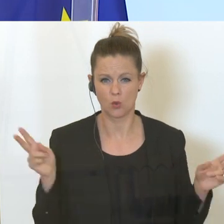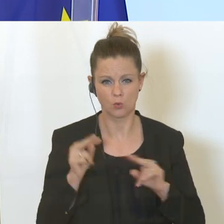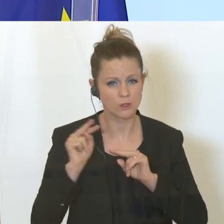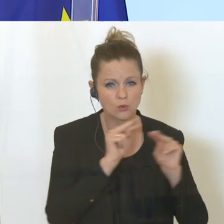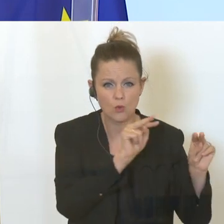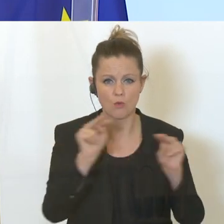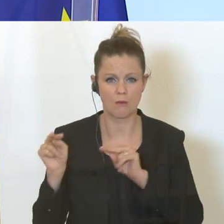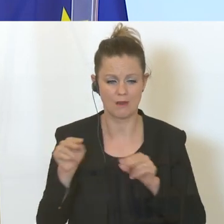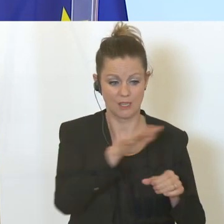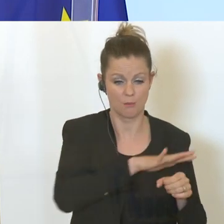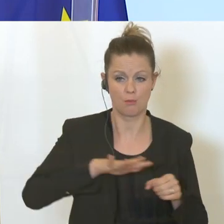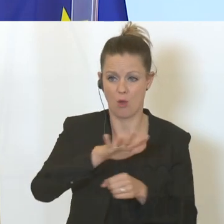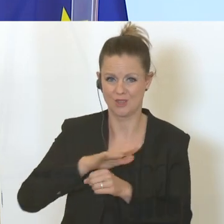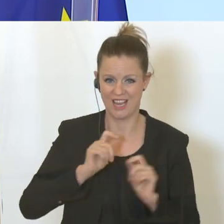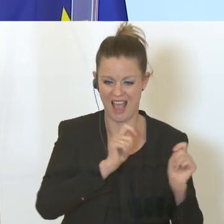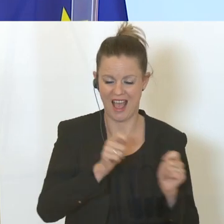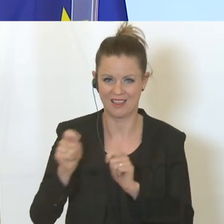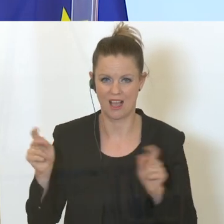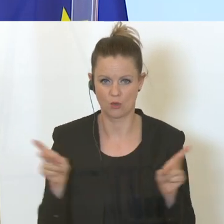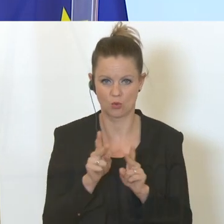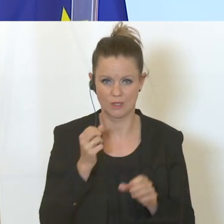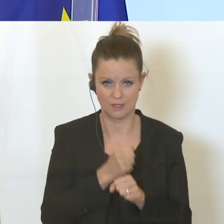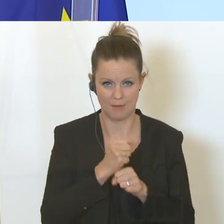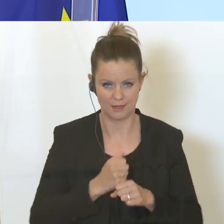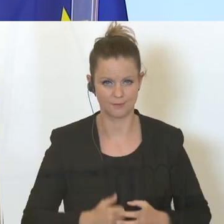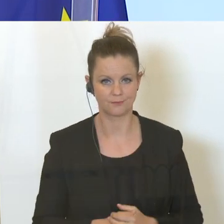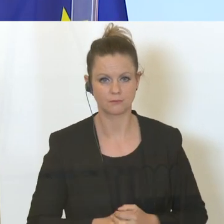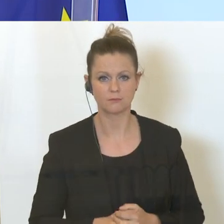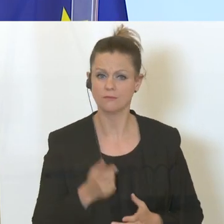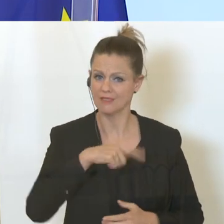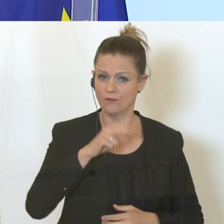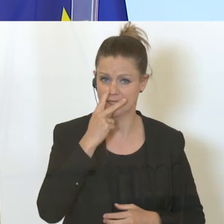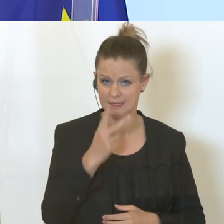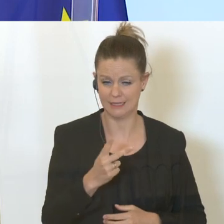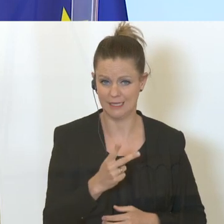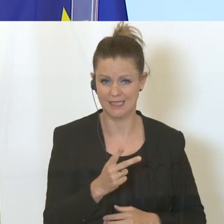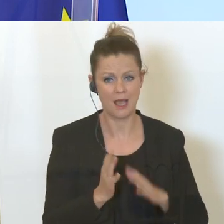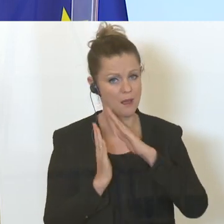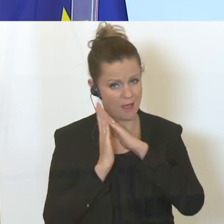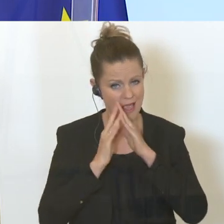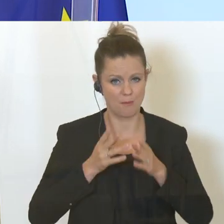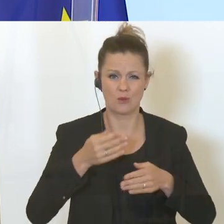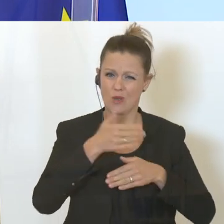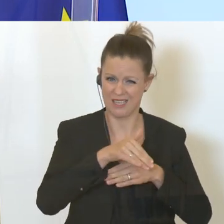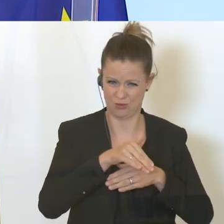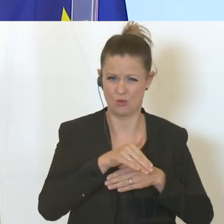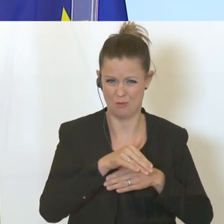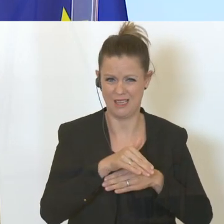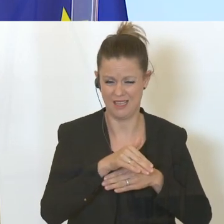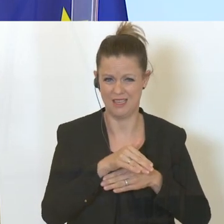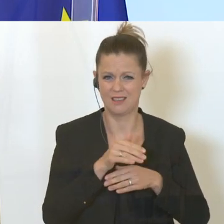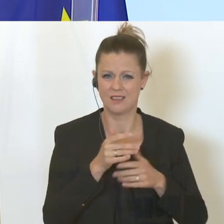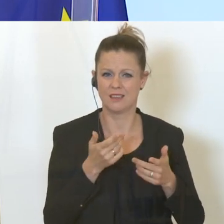Entwicklung der Branchen bei den Anträgen der Kurzarbeit. Wir sehen, dass die Beherbergung und Gastronomie werden